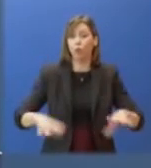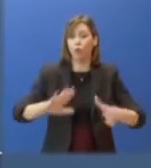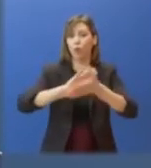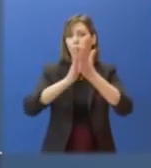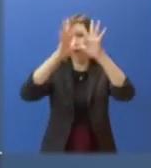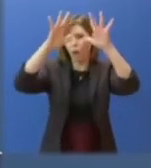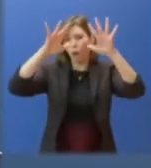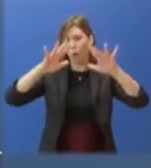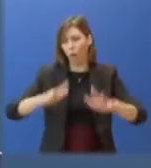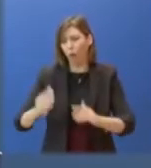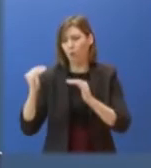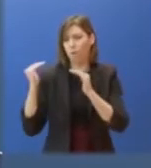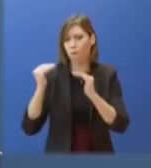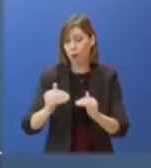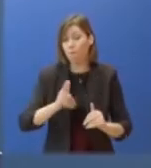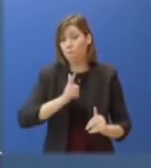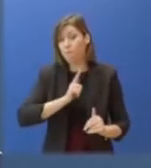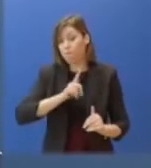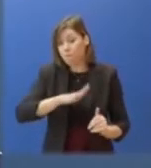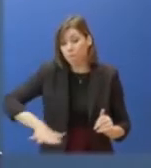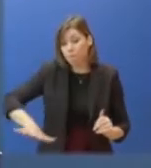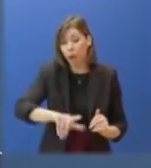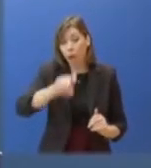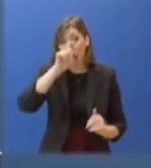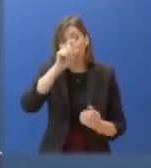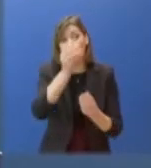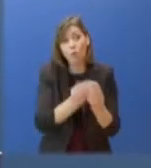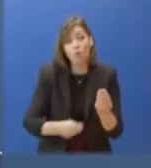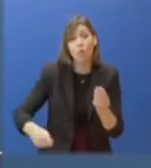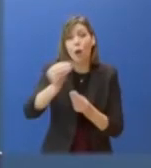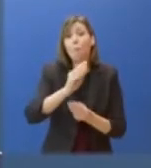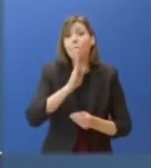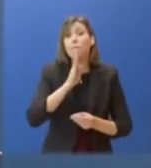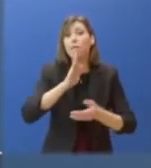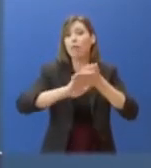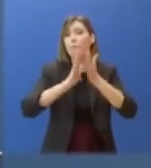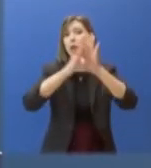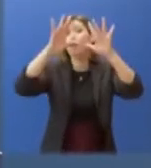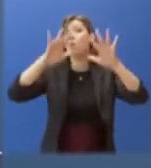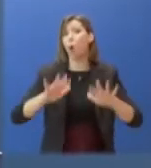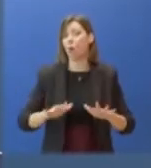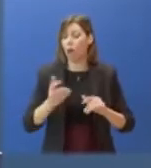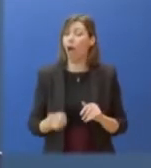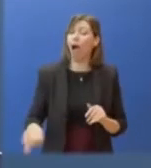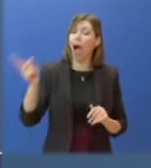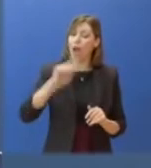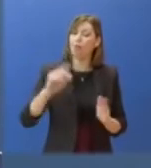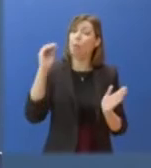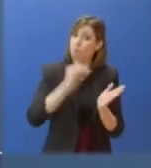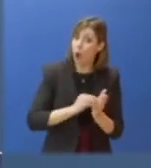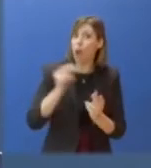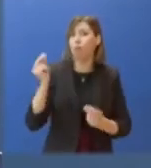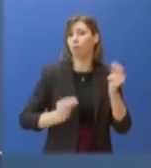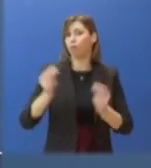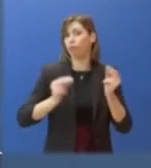Αττική αναμένεται να ενταθούν τις μεσημερινές ώρες, ενώ δύσκολες θα συνεχίσουν να είναι οι συνθήκες και αύριο. Ο κρατικός μηχανισμός παραμένει σε